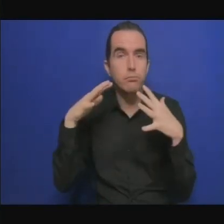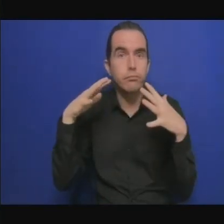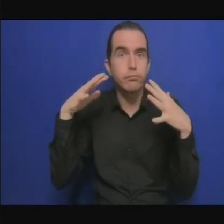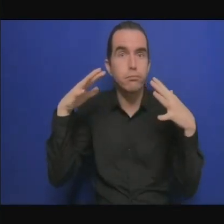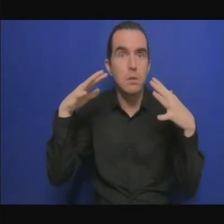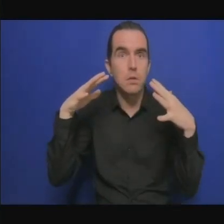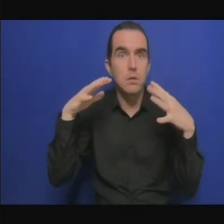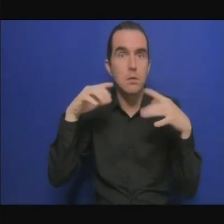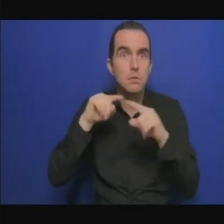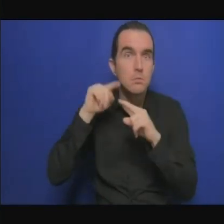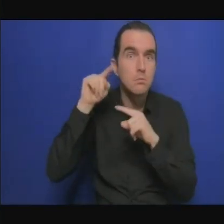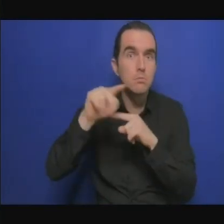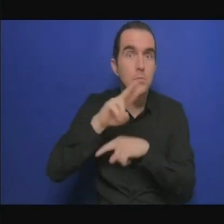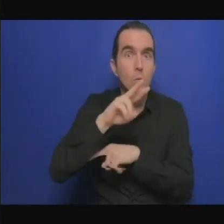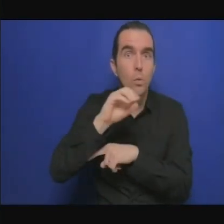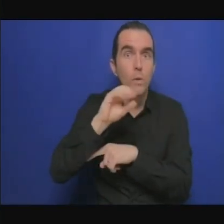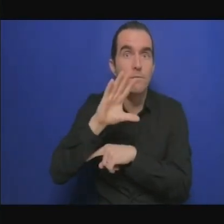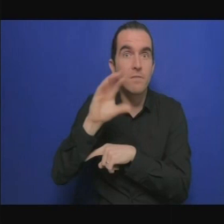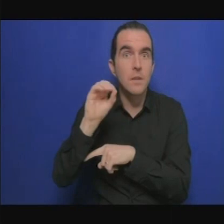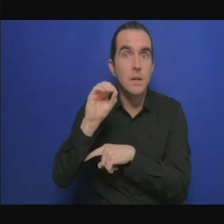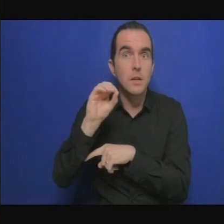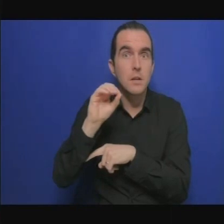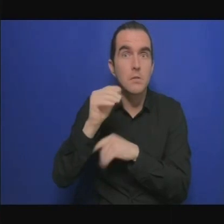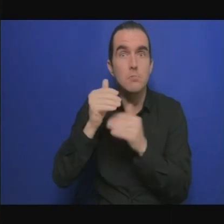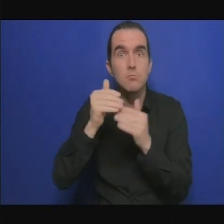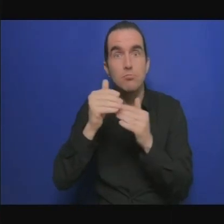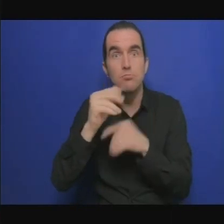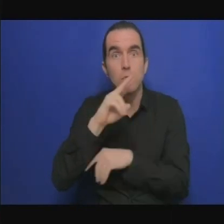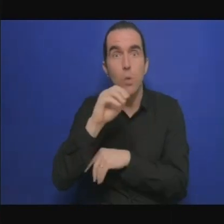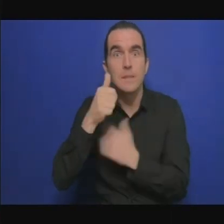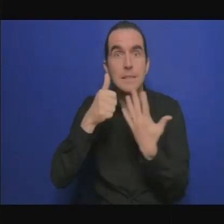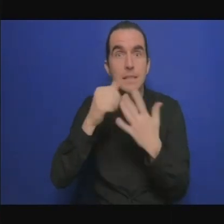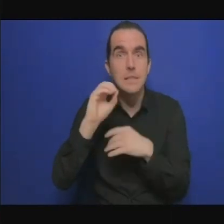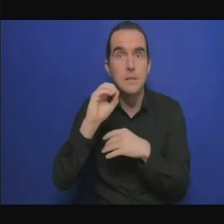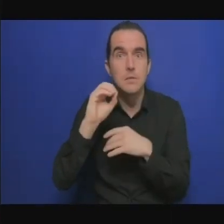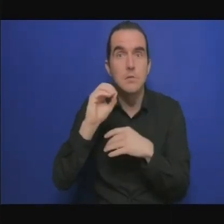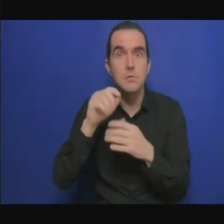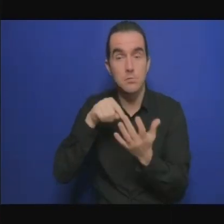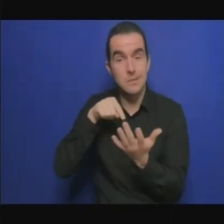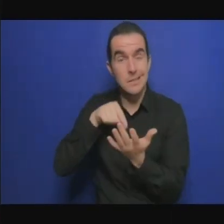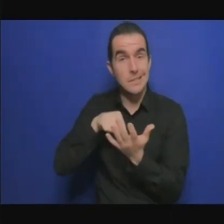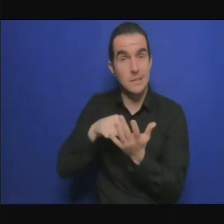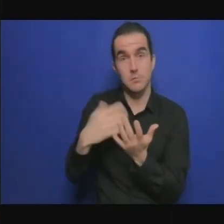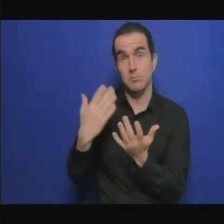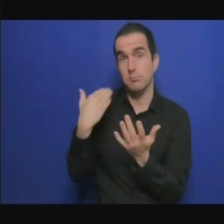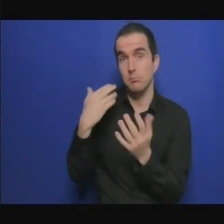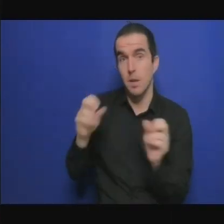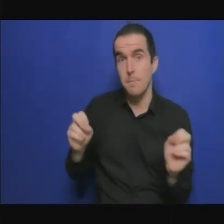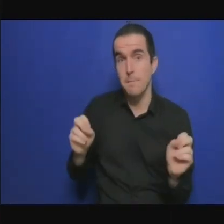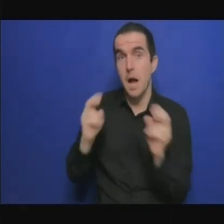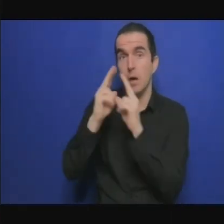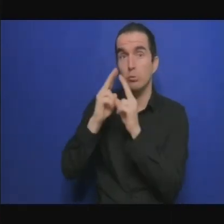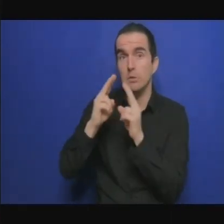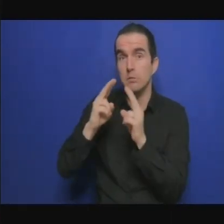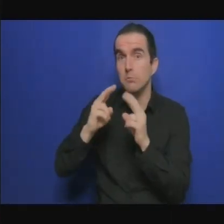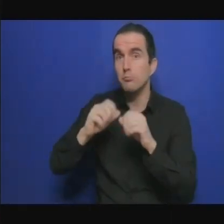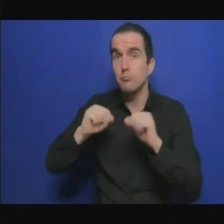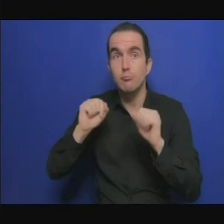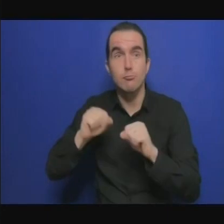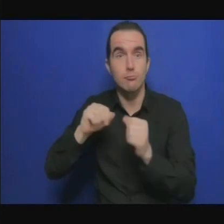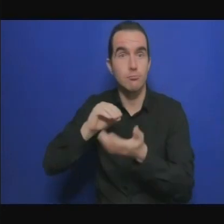qui est important à retenir. Le second résultat, c'est que, autant dans les anciens rapports,